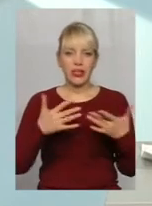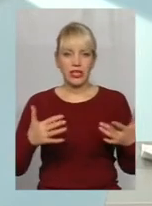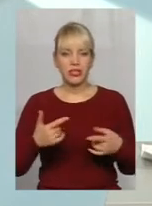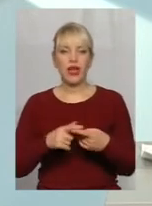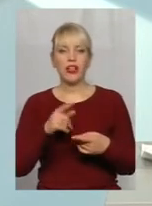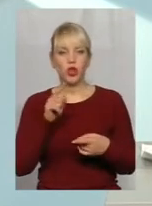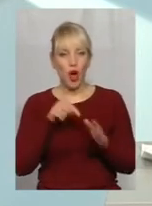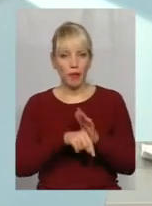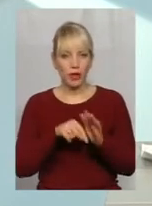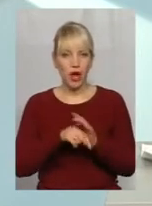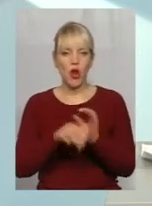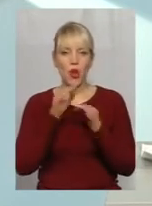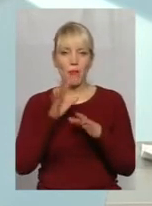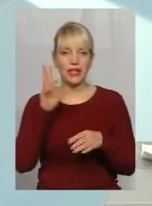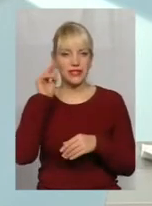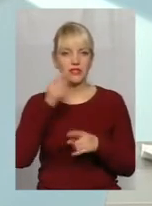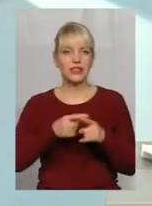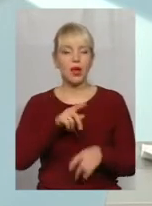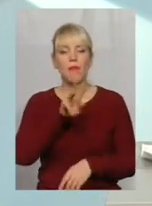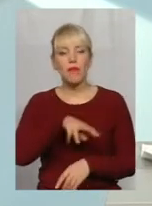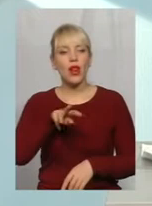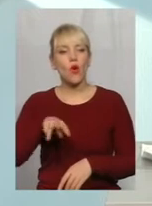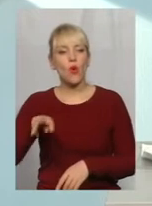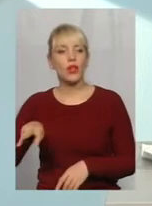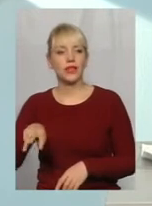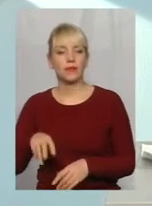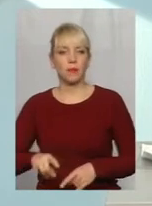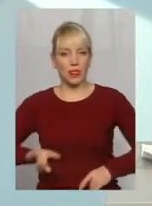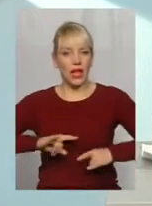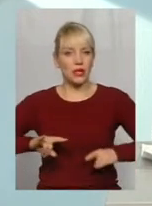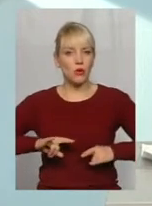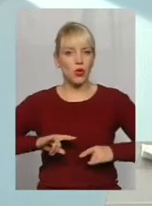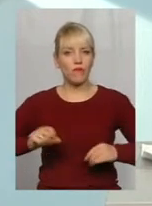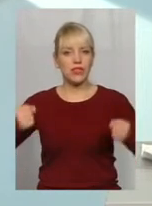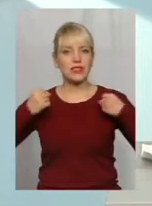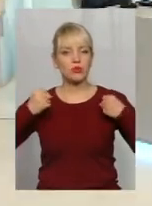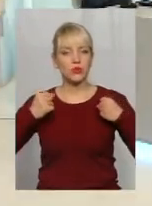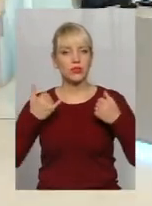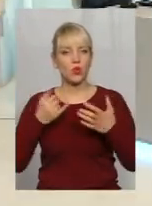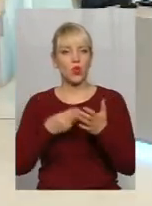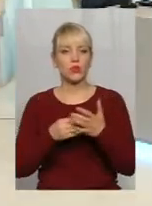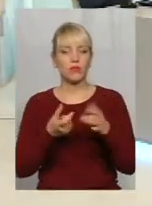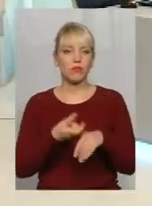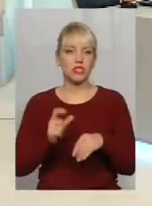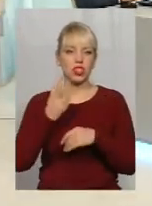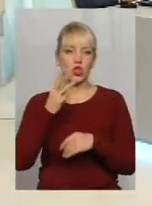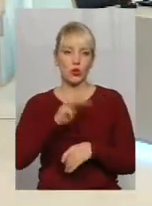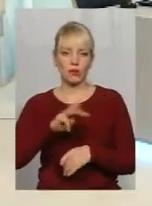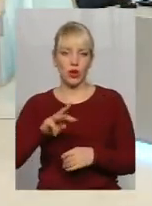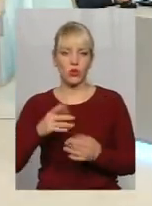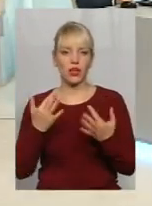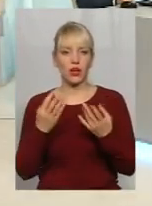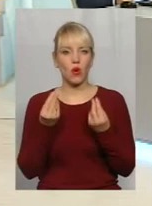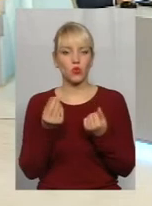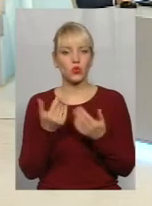Тобто, будь-яка цифра – це мільйони. Екіпировка спортсменів зараз коштувала більше 3 мільйонів, яка